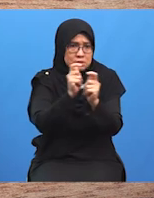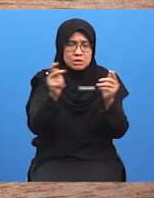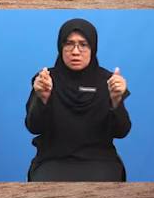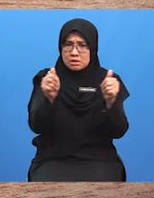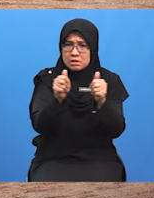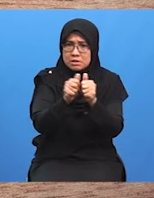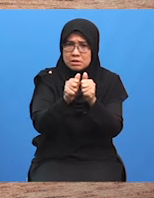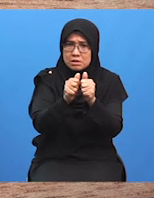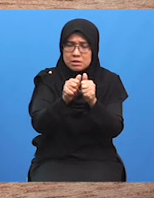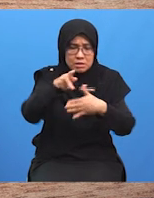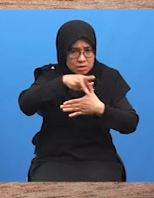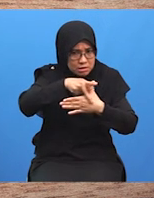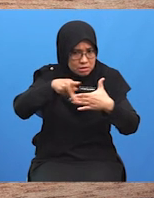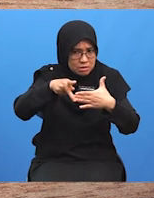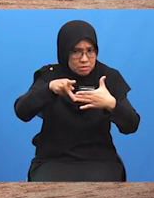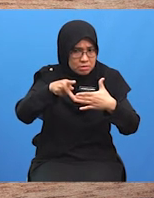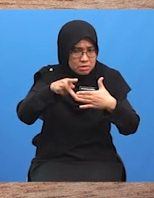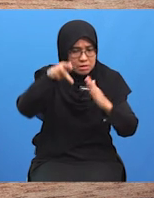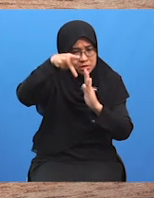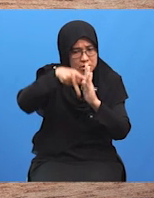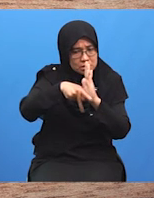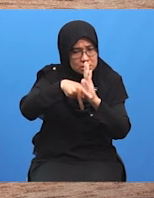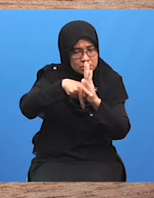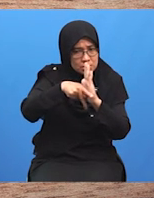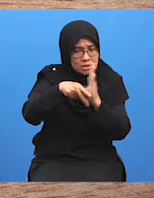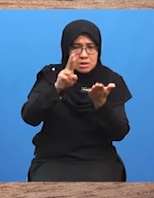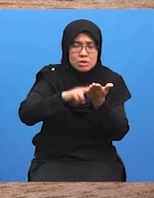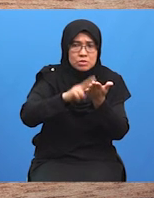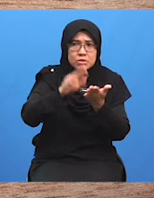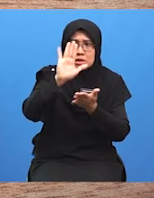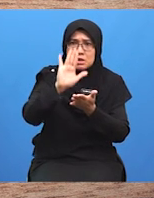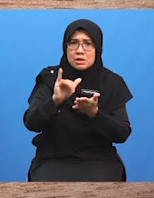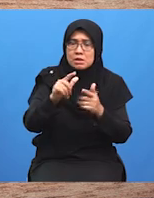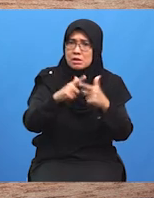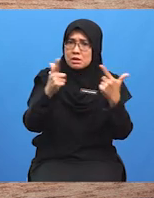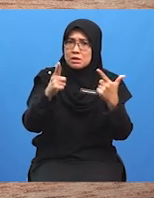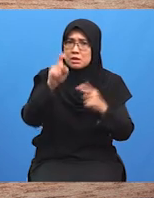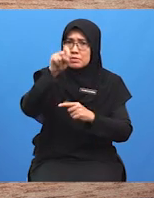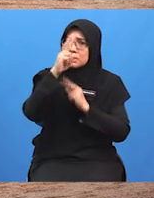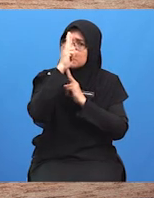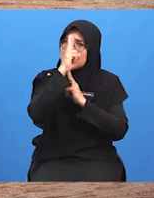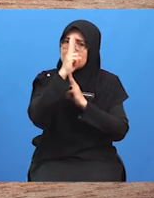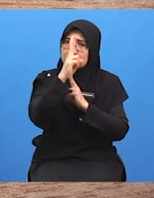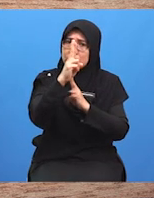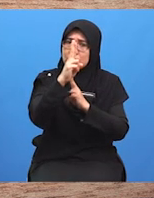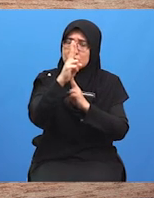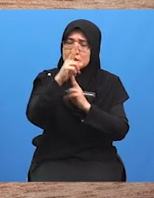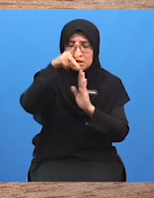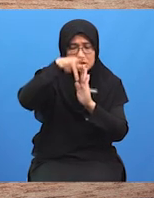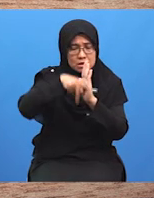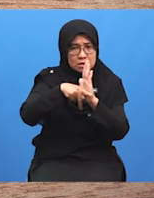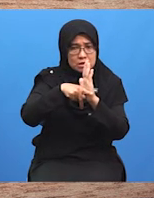perunding yang lain Serta menghormati adat dan pembawakan pihak perunding yang lain